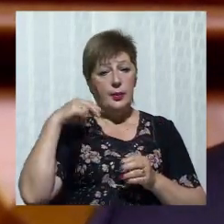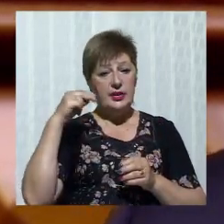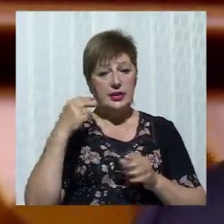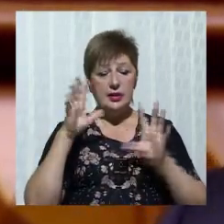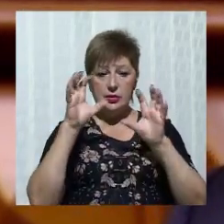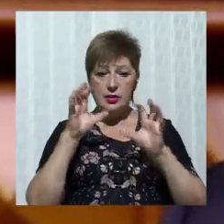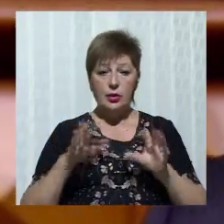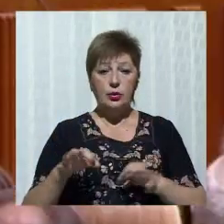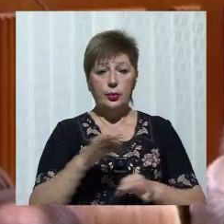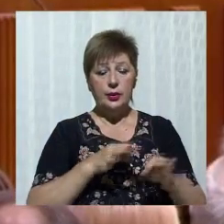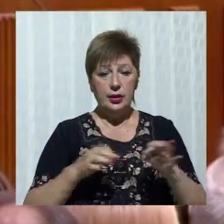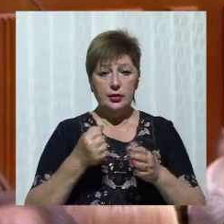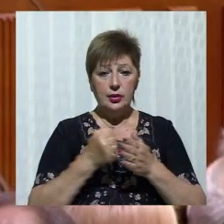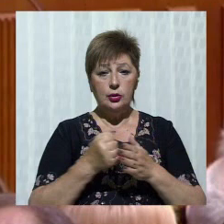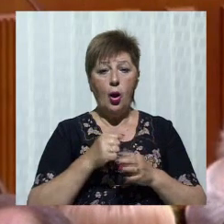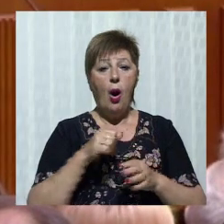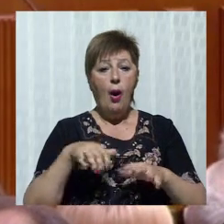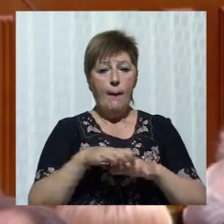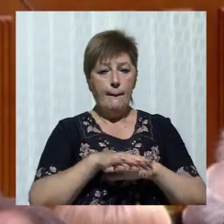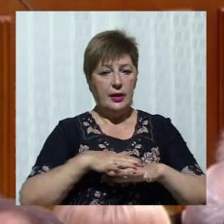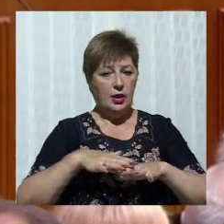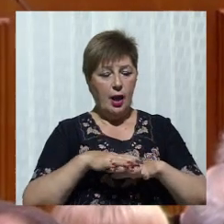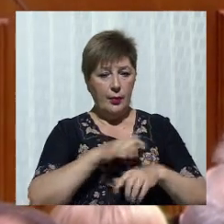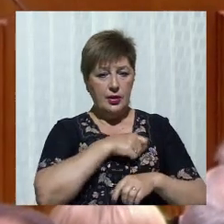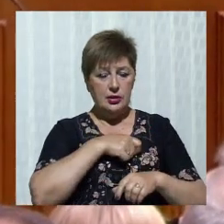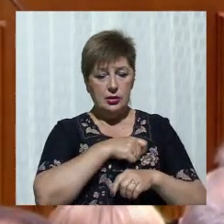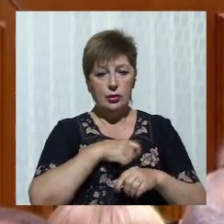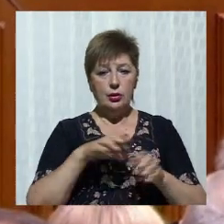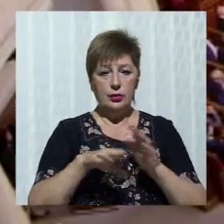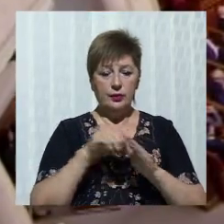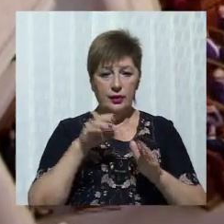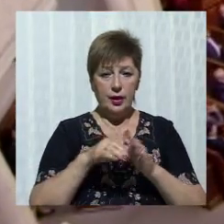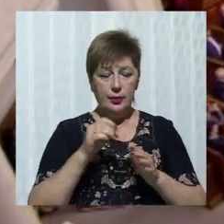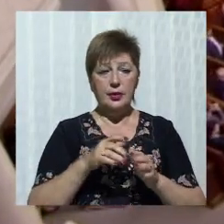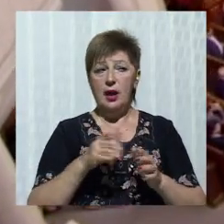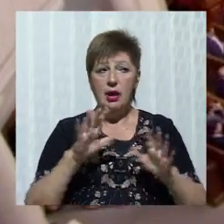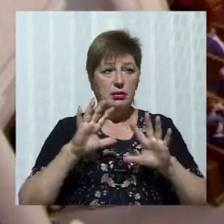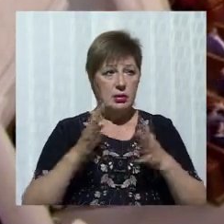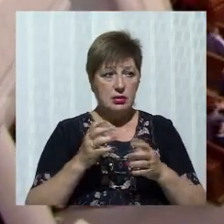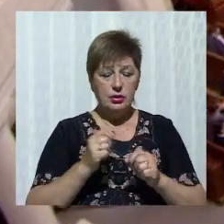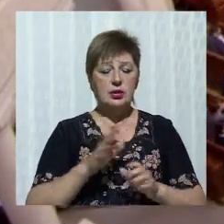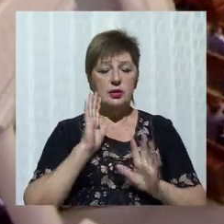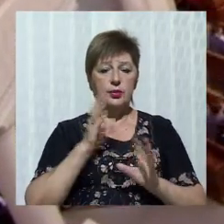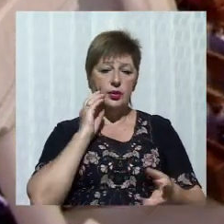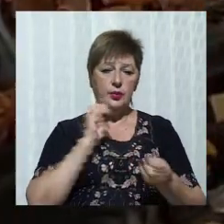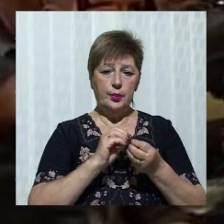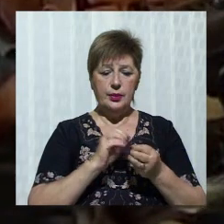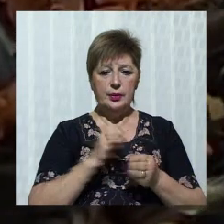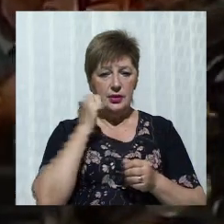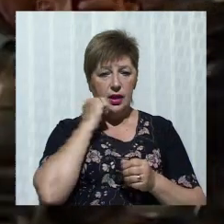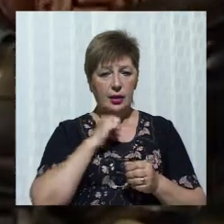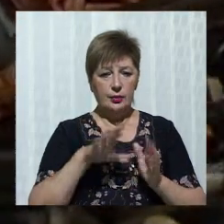законопроекту до парламентських виборів не ухвалять, вибори відбудуться за старою системою. Сьогоднішнє голосування у Раді Стефанчук прокоментував так.